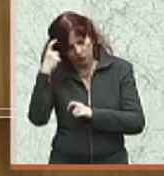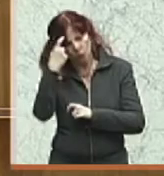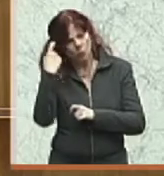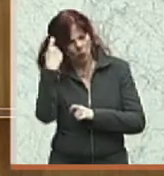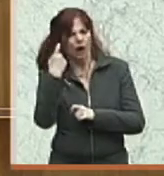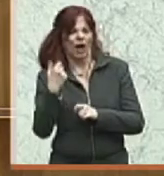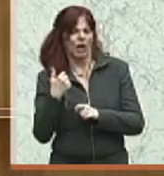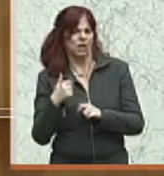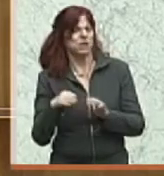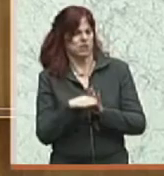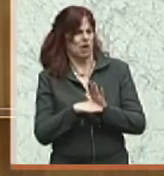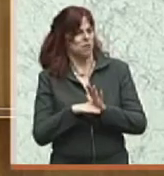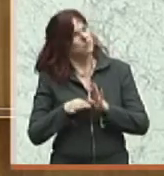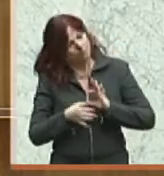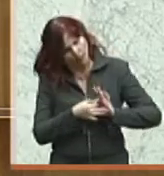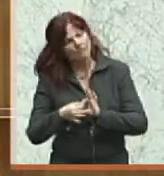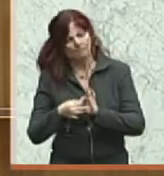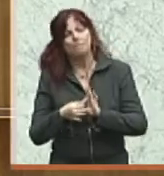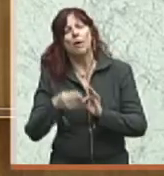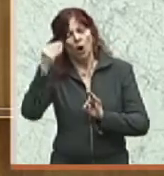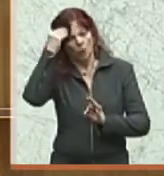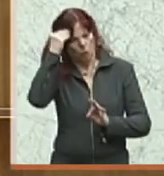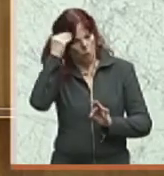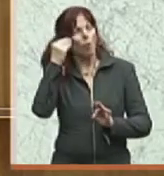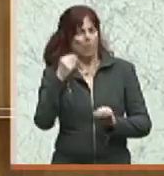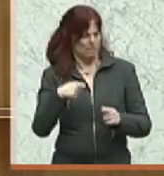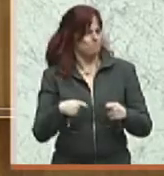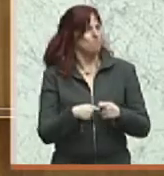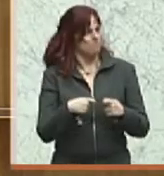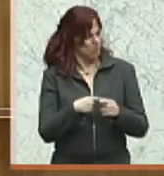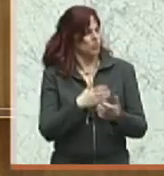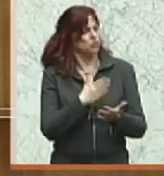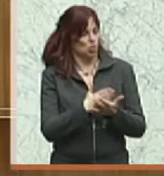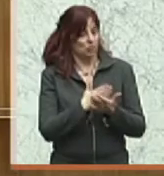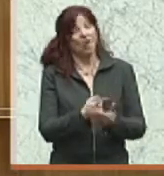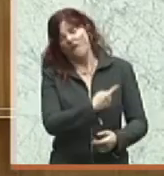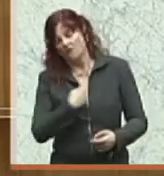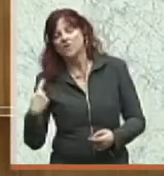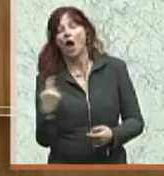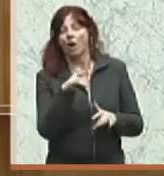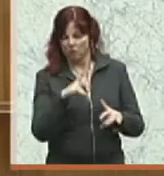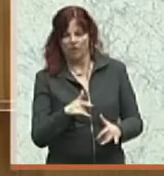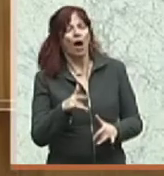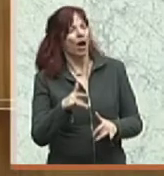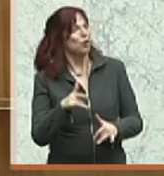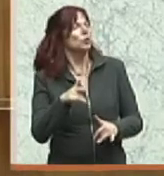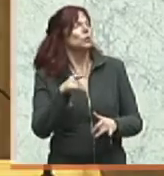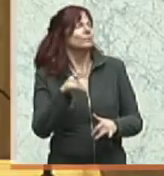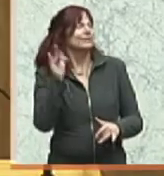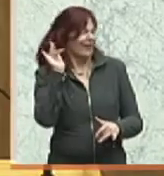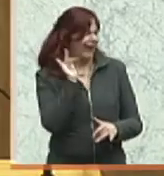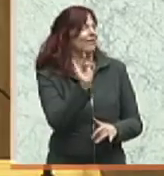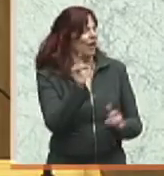Kritik, die wir durchaus gemeinsam an diesem Gesetz üben können, aber die